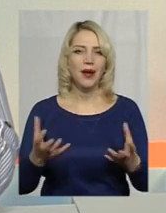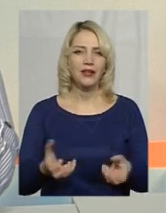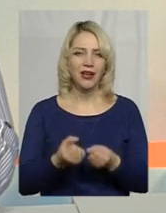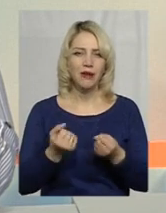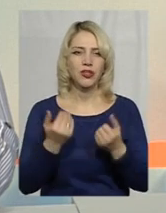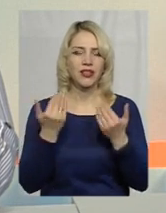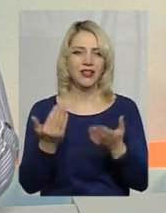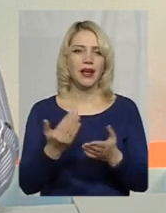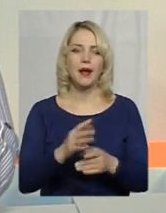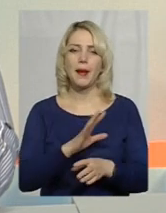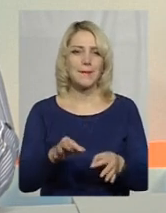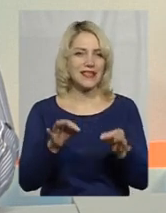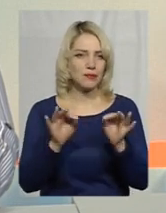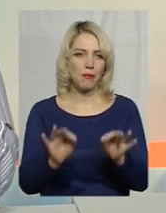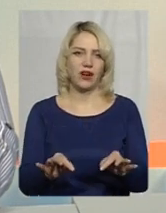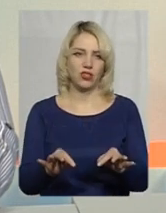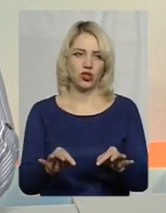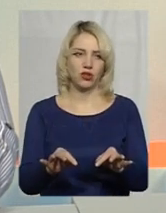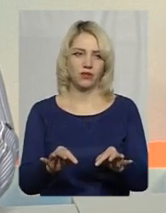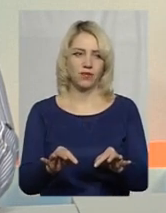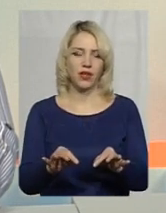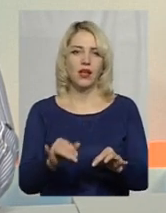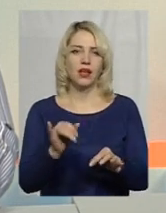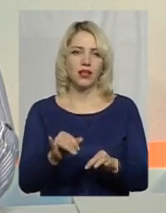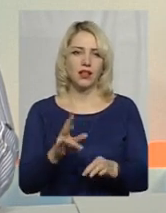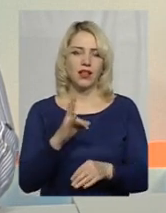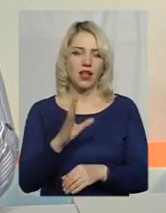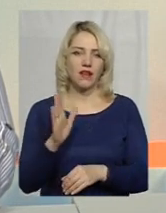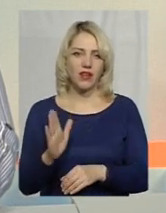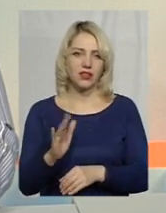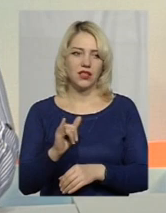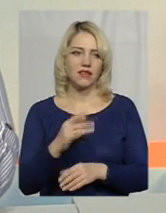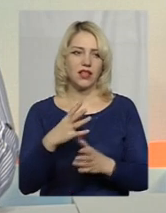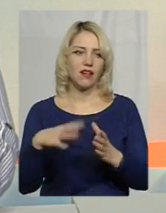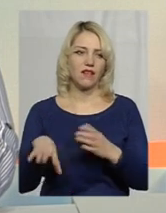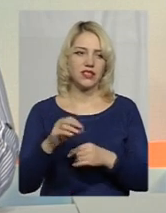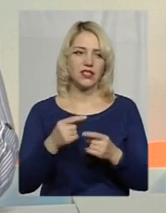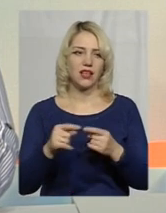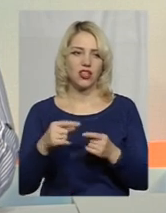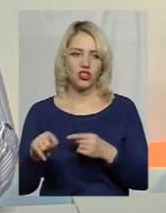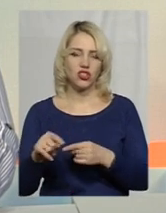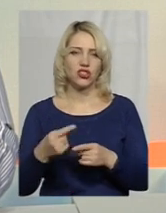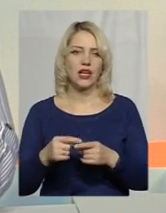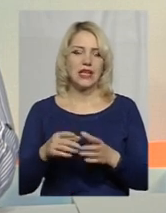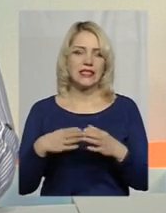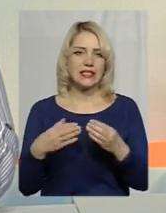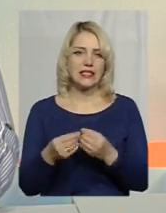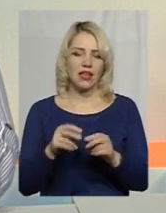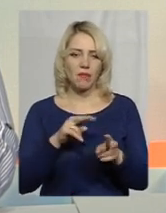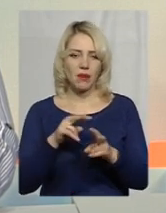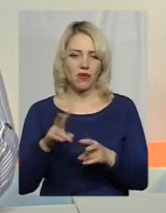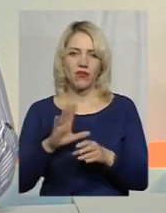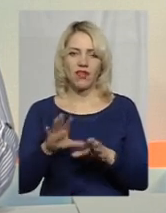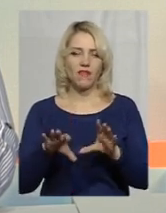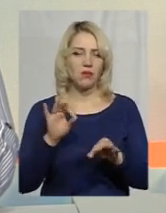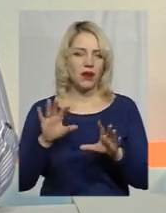беззаперечно. Власне, і Наталя Валентинівна, і всі інші патронатні сім'ї, працюють, вони не вибирають